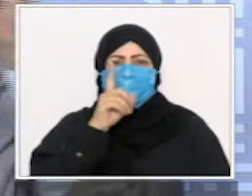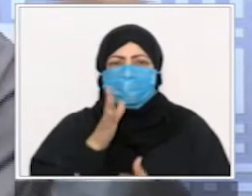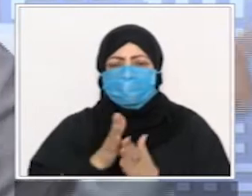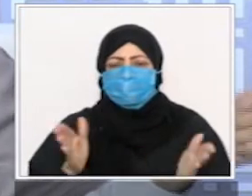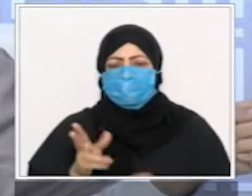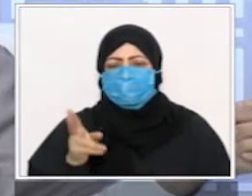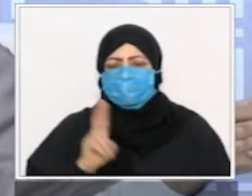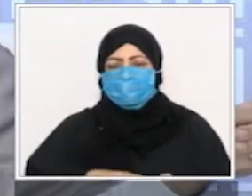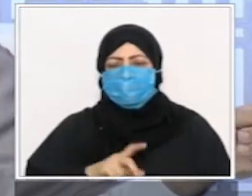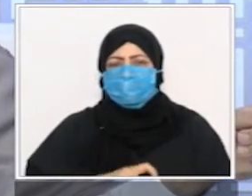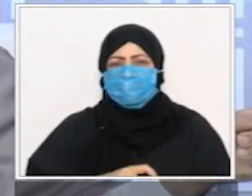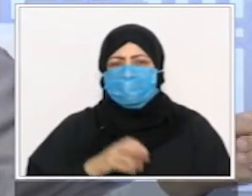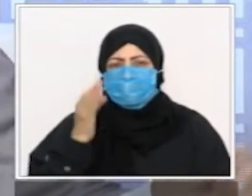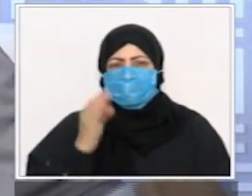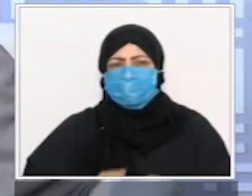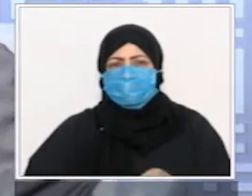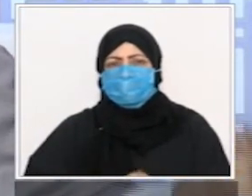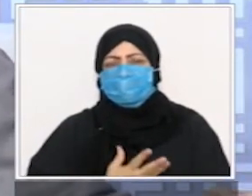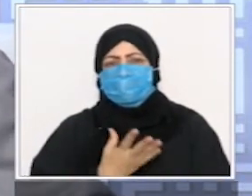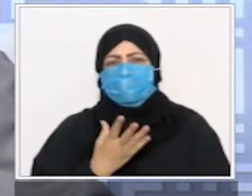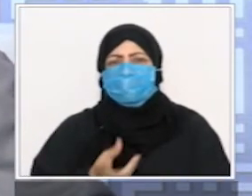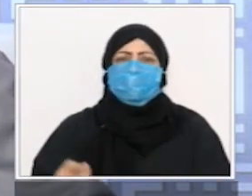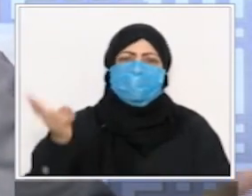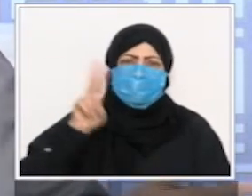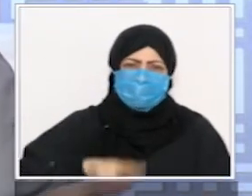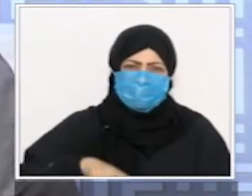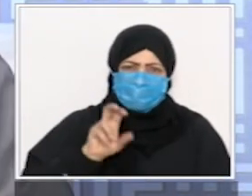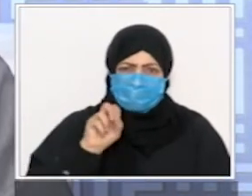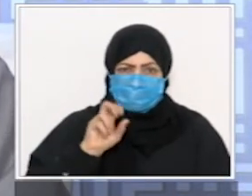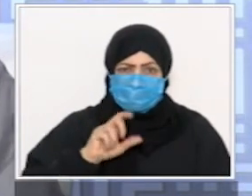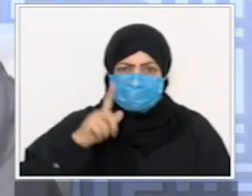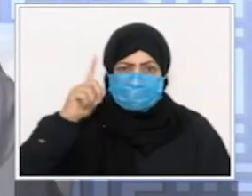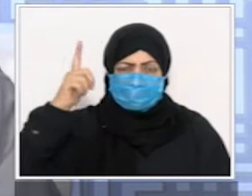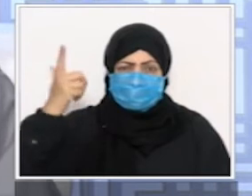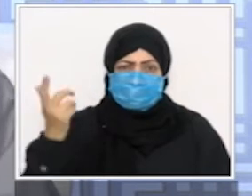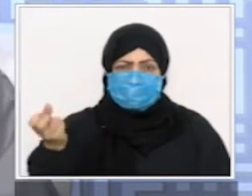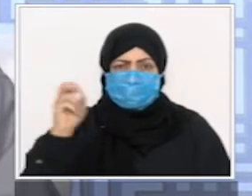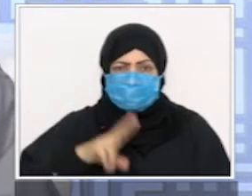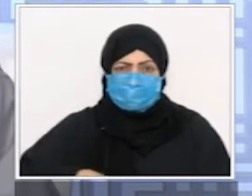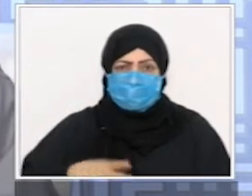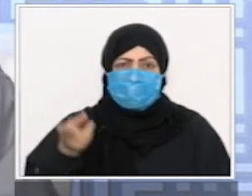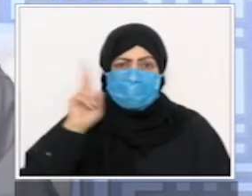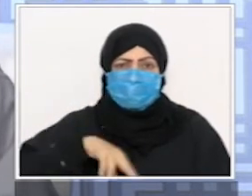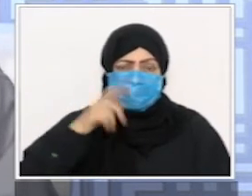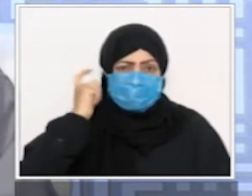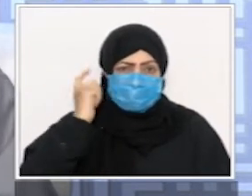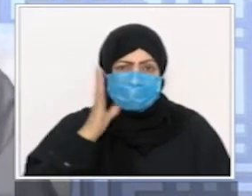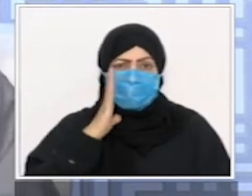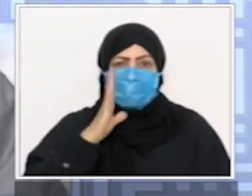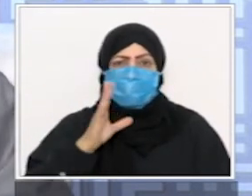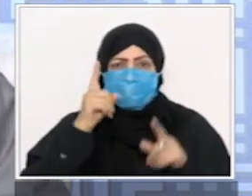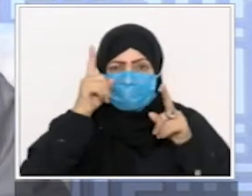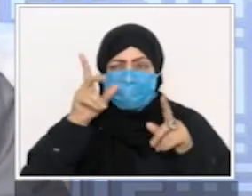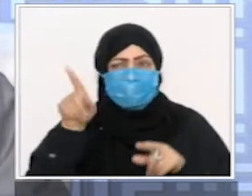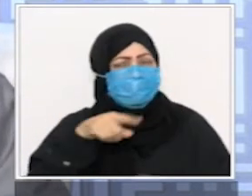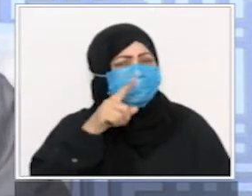ربع ساعة بعد طلوع الفجر وتدن أذان الثاني هذا خطأ والتقويم الذي وضعته اللجان